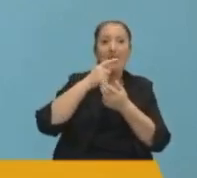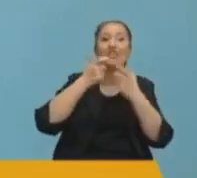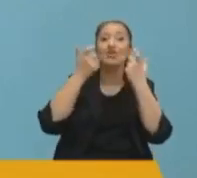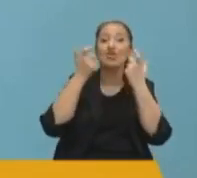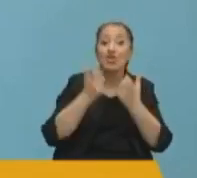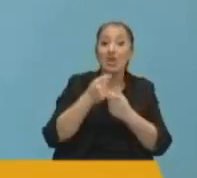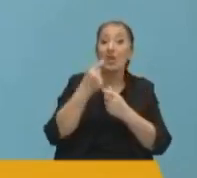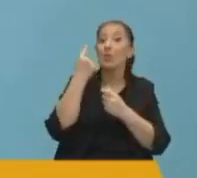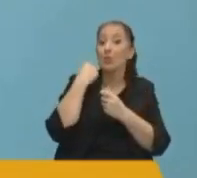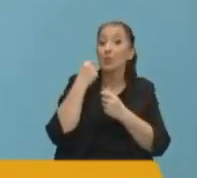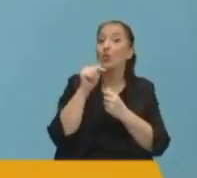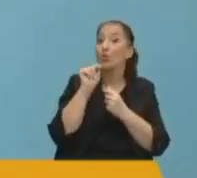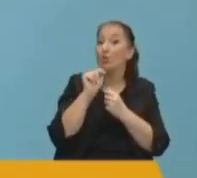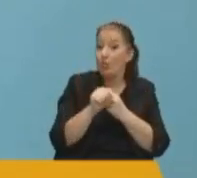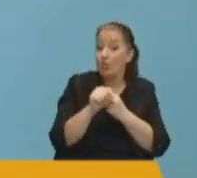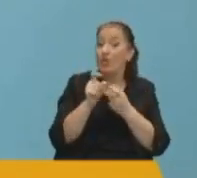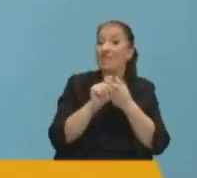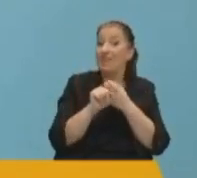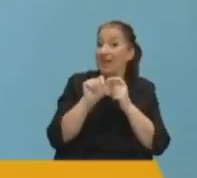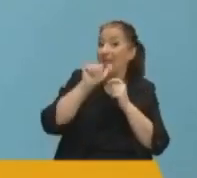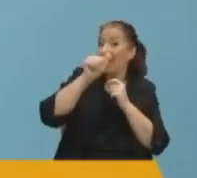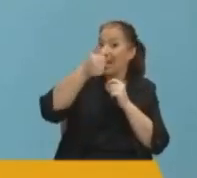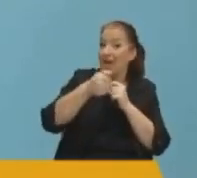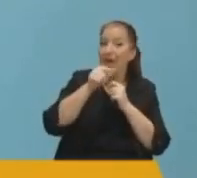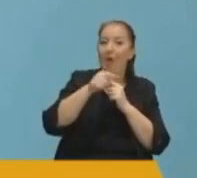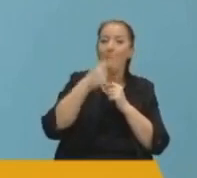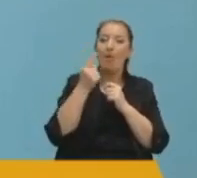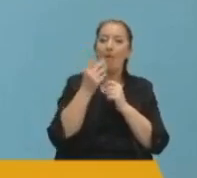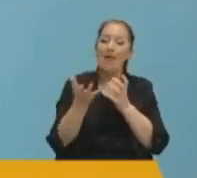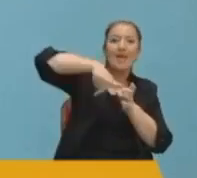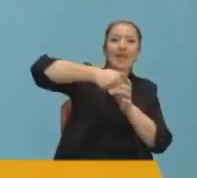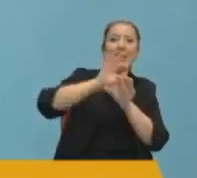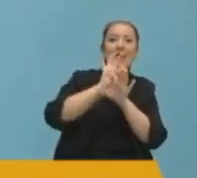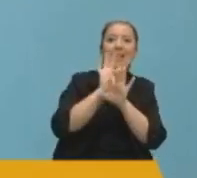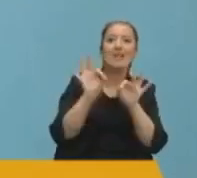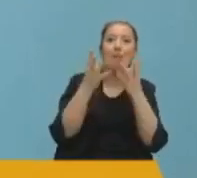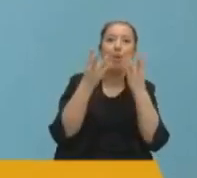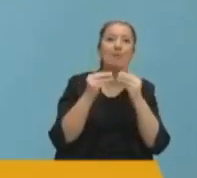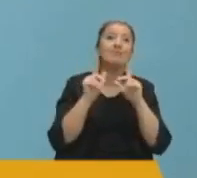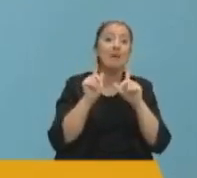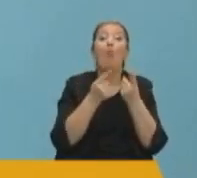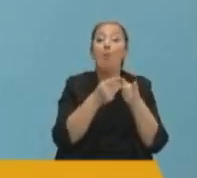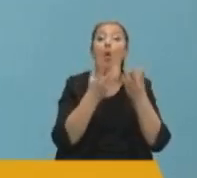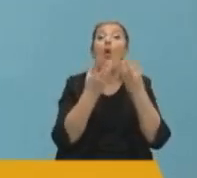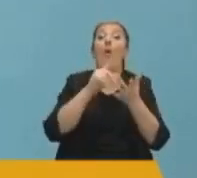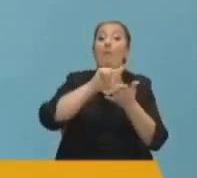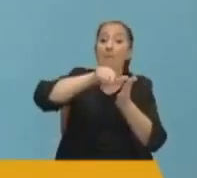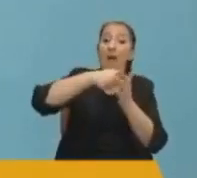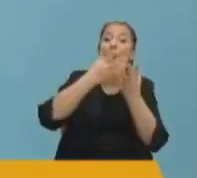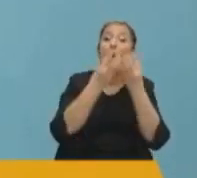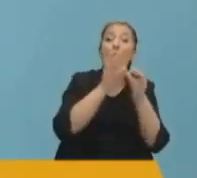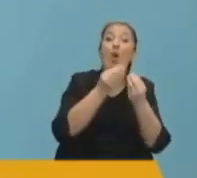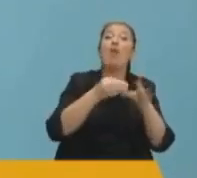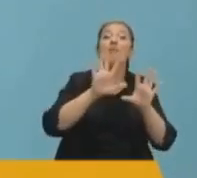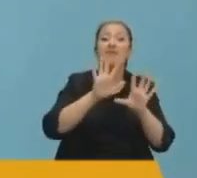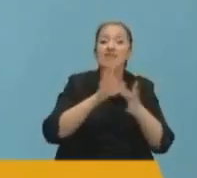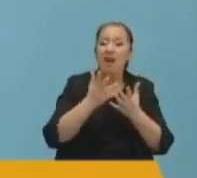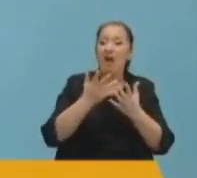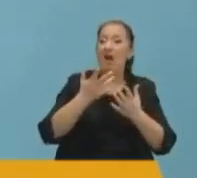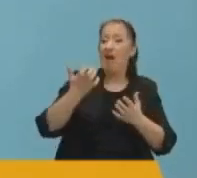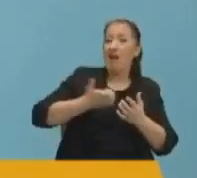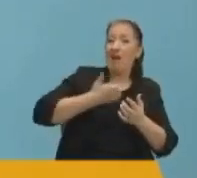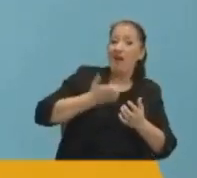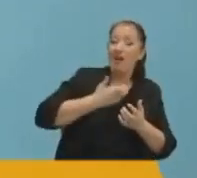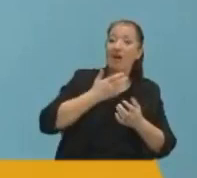şehrin dünü, bugünü ve yarınını böyle bir kavrayışla planlamalısınız. Aksi halde şehriniz, serseri, haylaz ve nerede